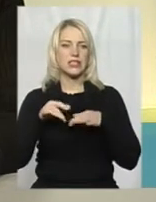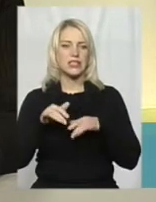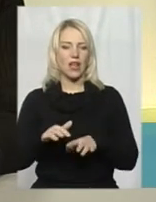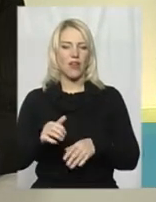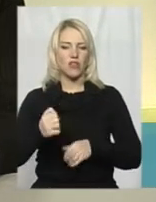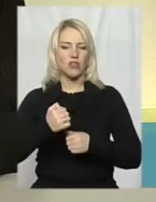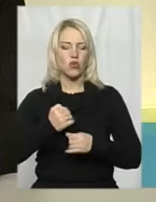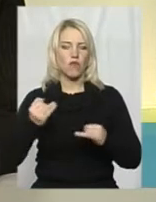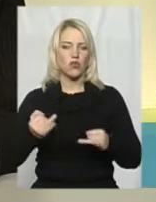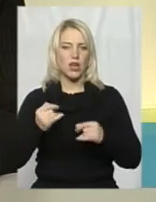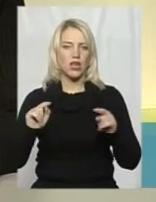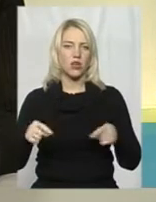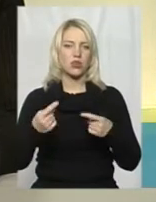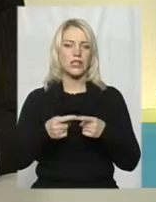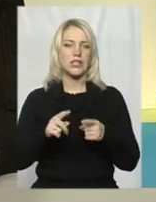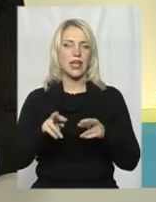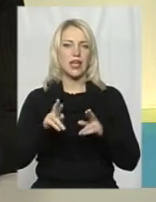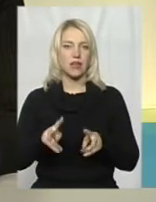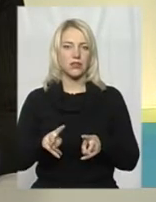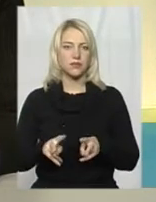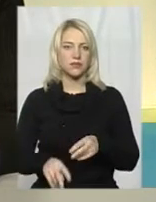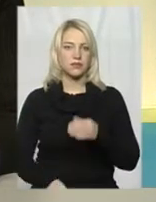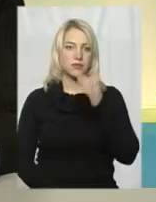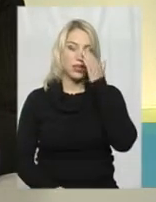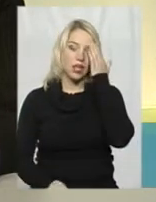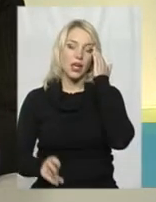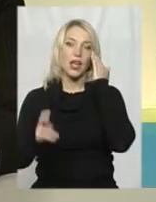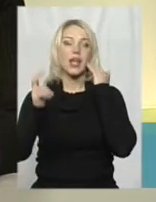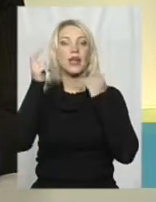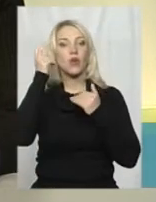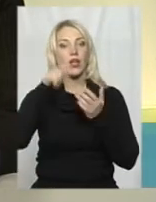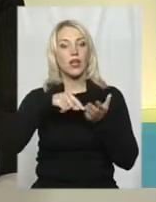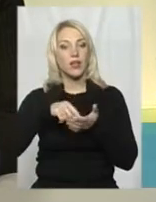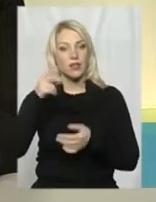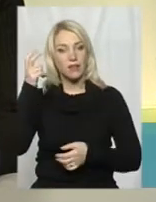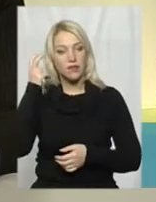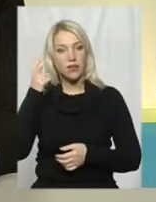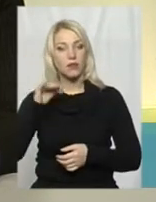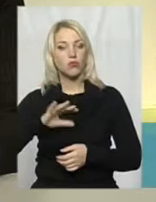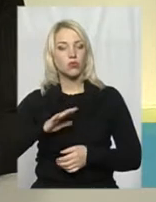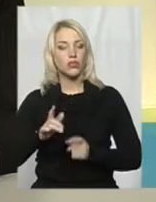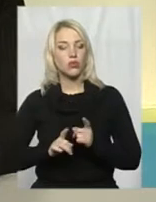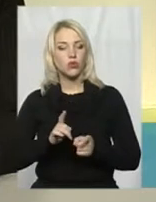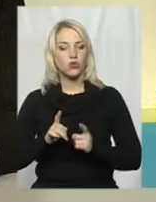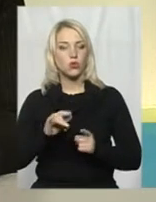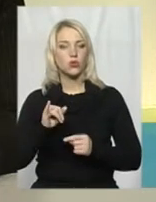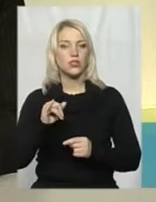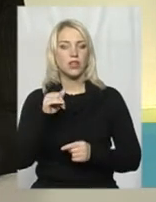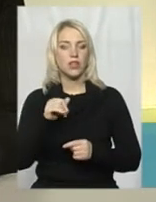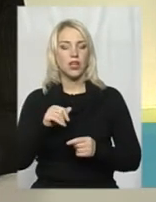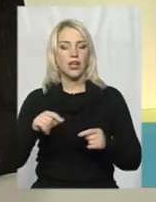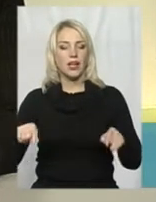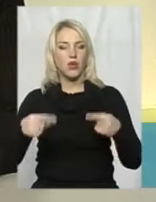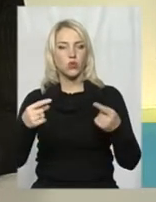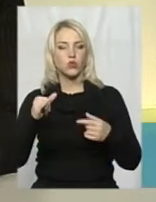реконструкції. Це як у Києві були реконструкції в Одесі на території